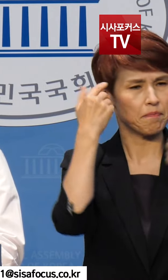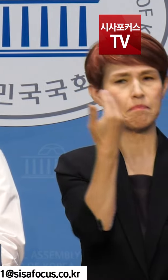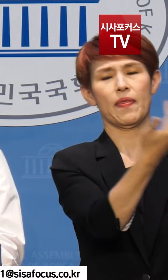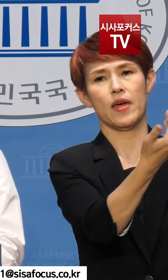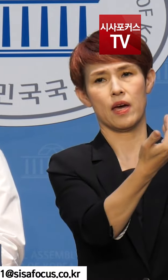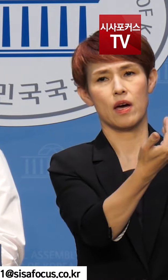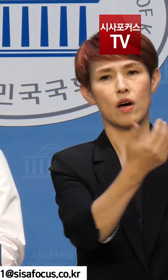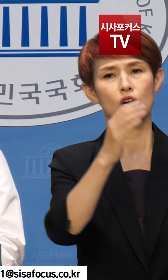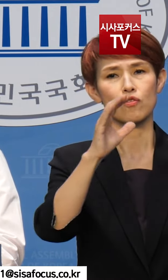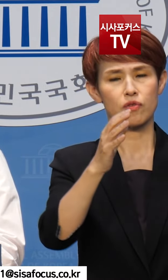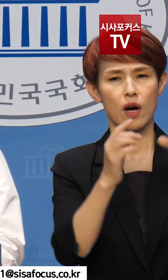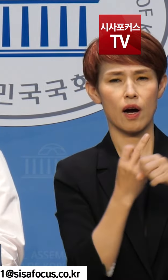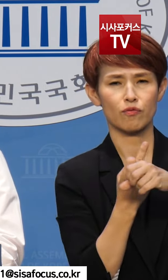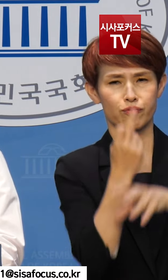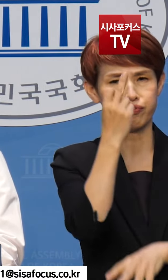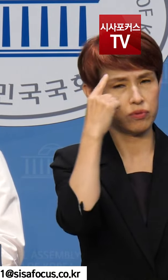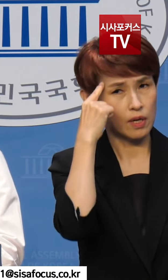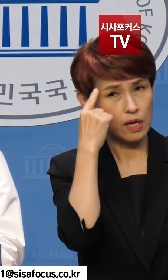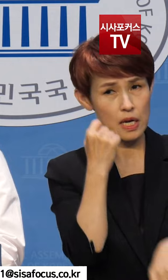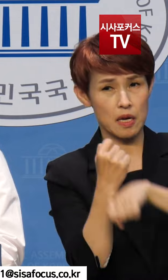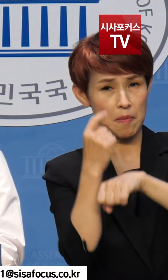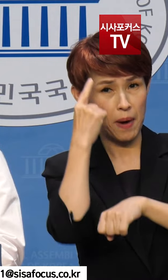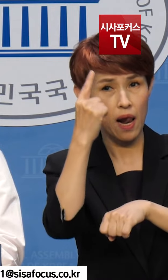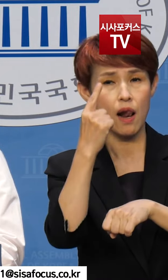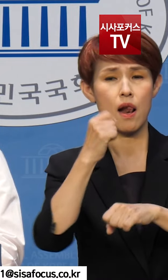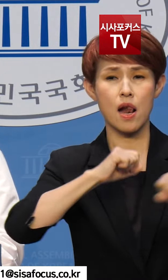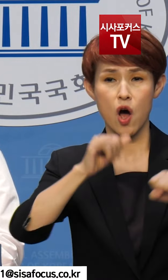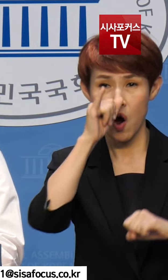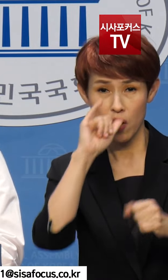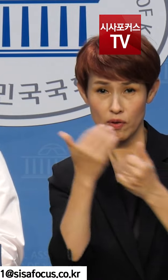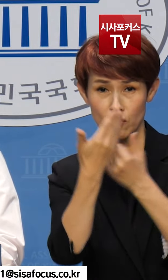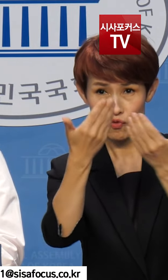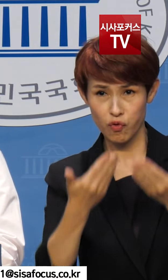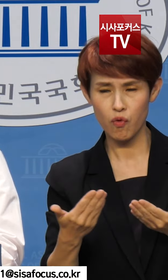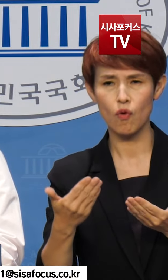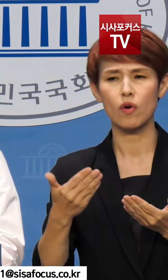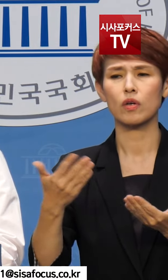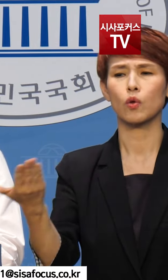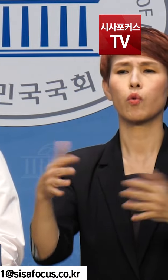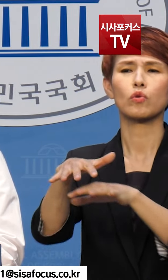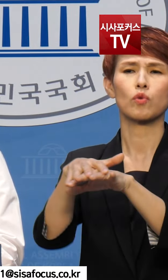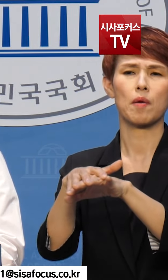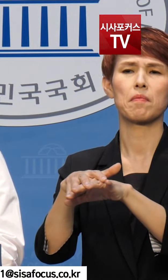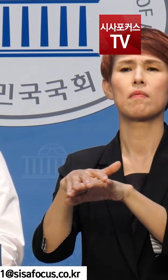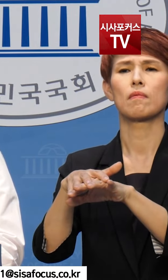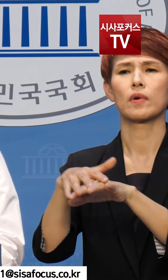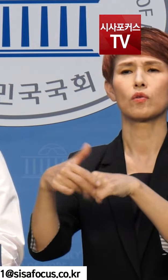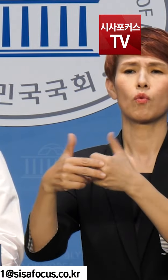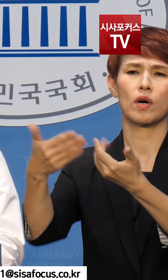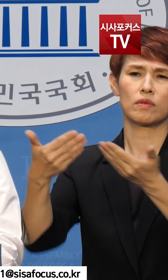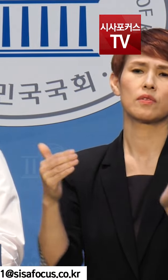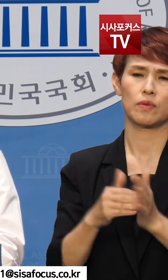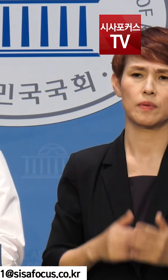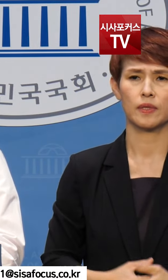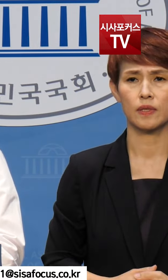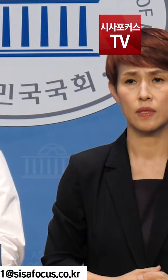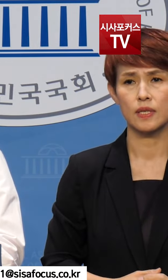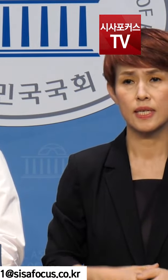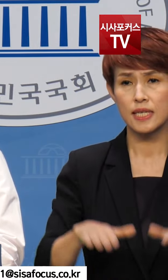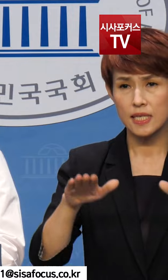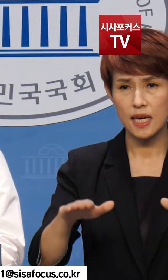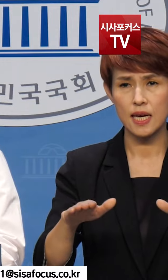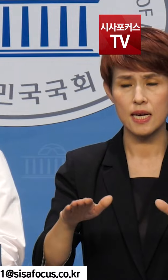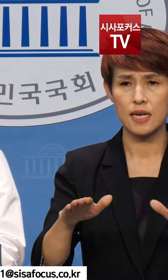국가우주개발을 지킨 것이 항우연 노동조합이 한 일이고 이것이 그들이 보기에는 타합해야 될 이유가 되었습니다. 이제